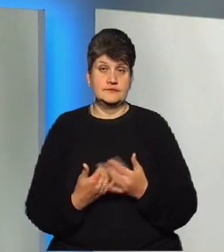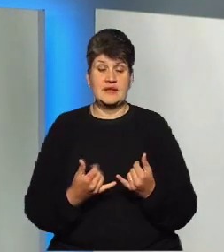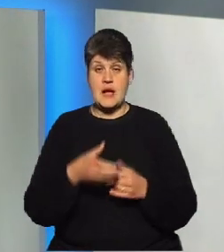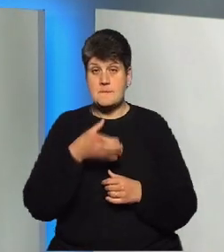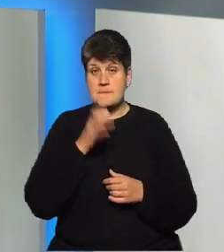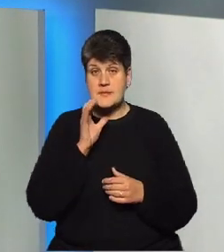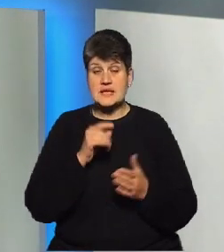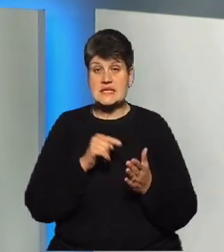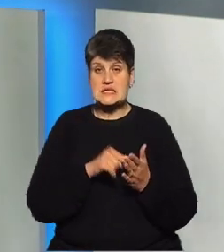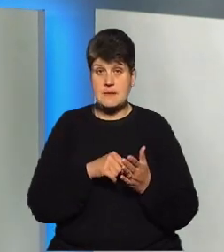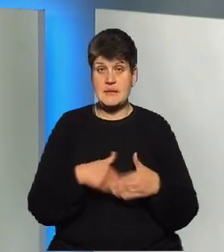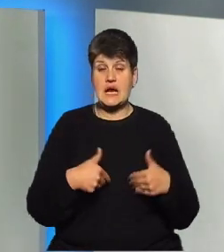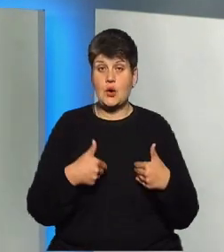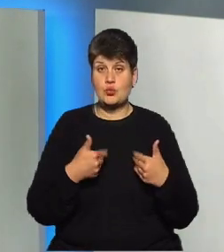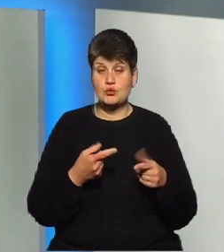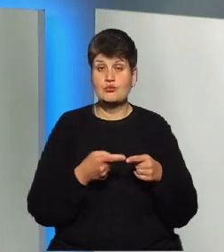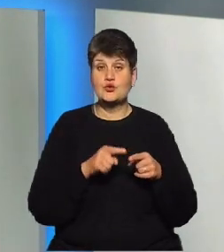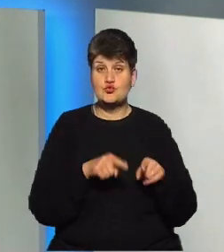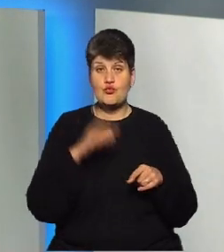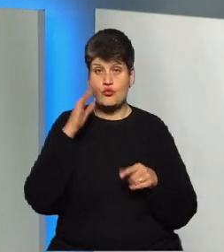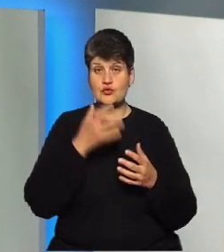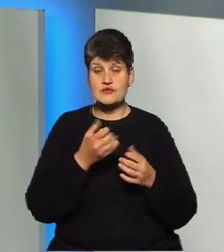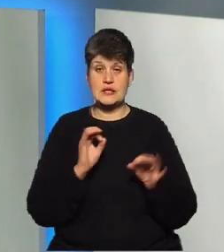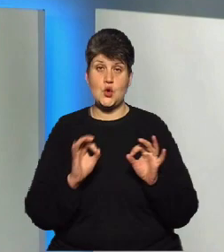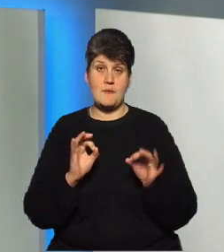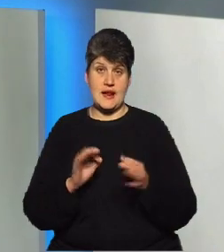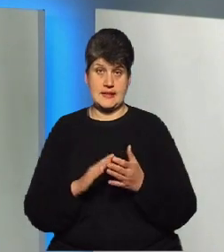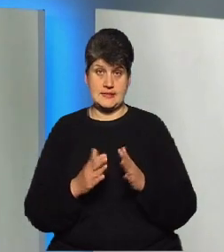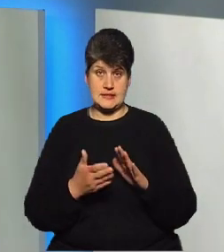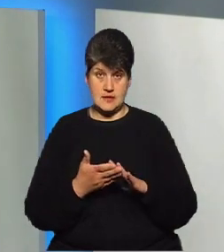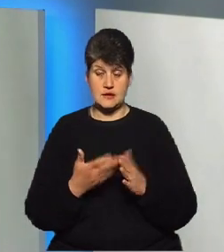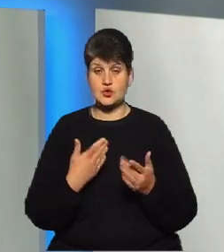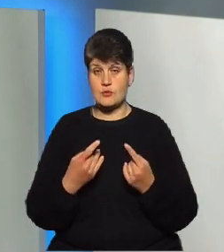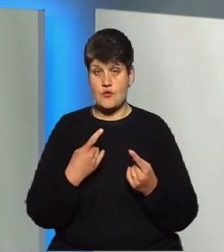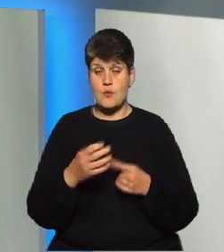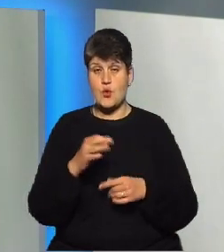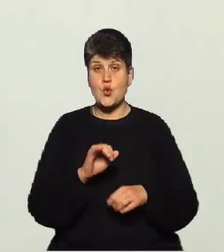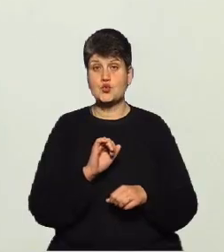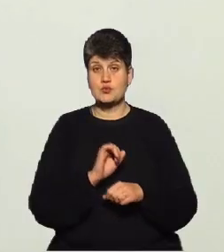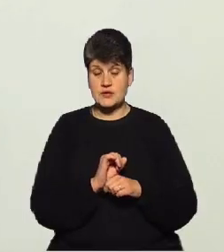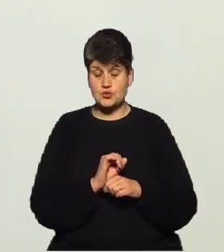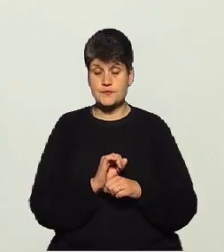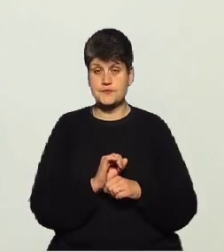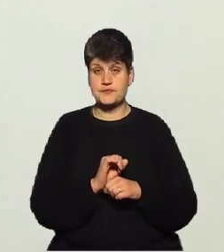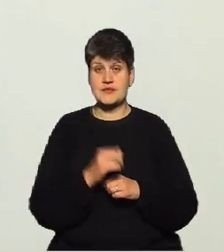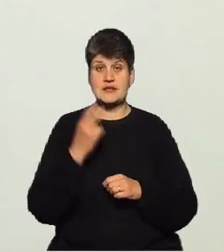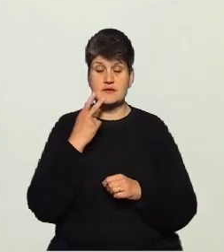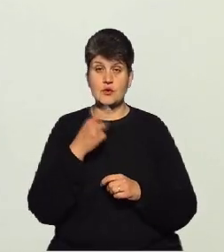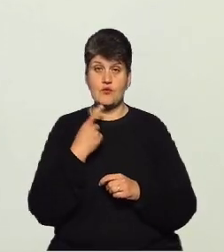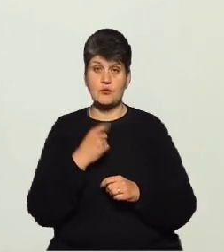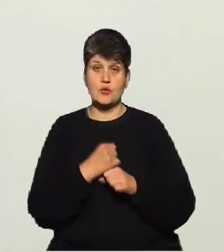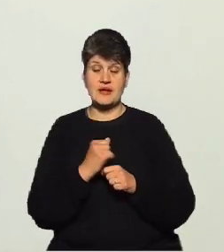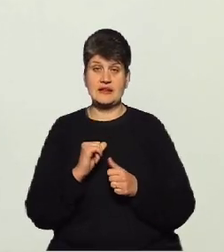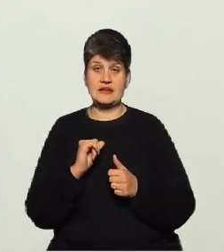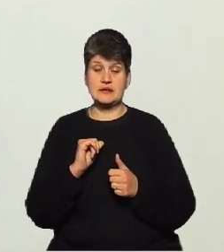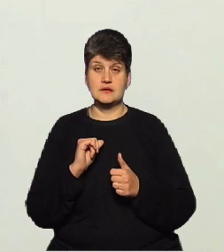рекомендуємо цю воду набирати за нормального стану. Тобто, якщо ми говоримо про зупинку, то завжди застерігаємо робити це наперед. Тобто